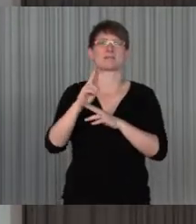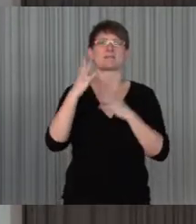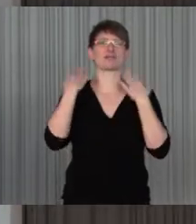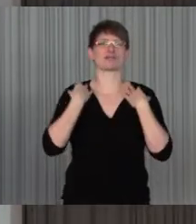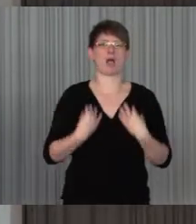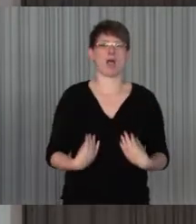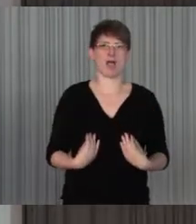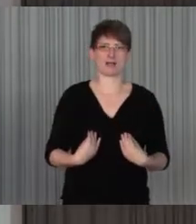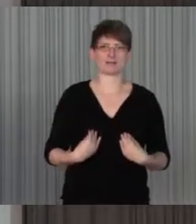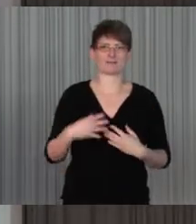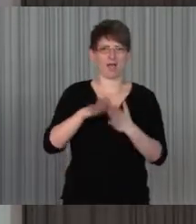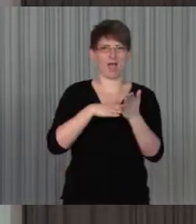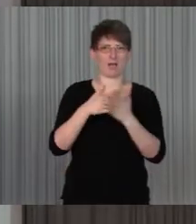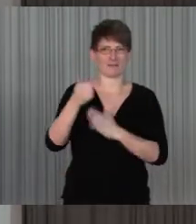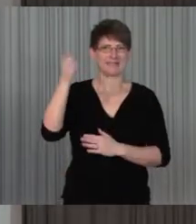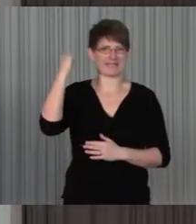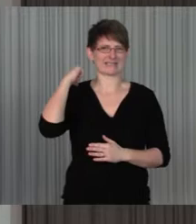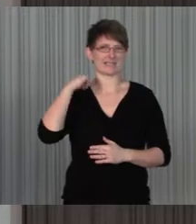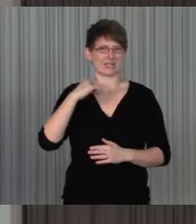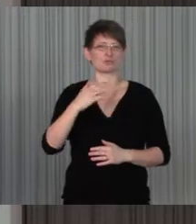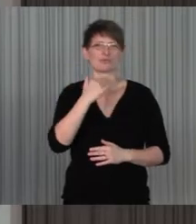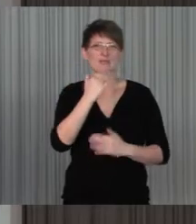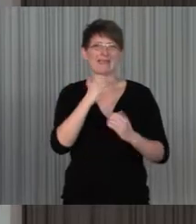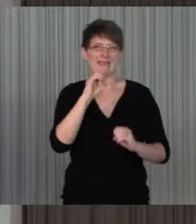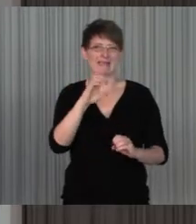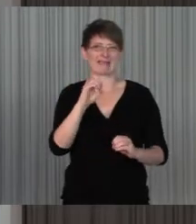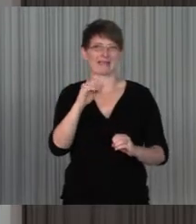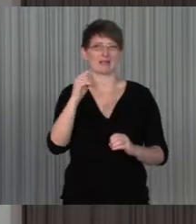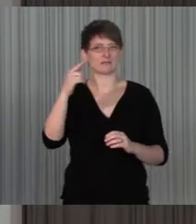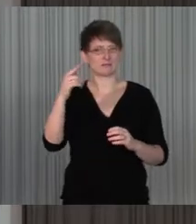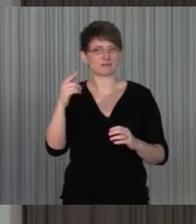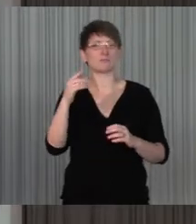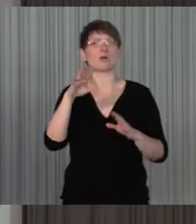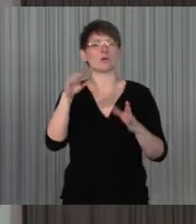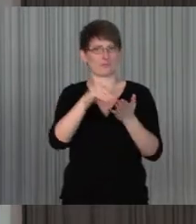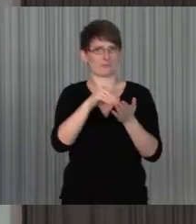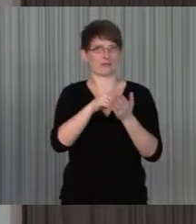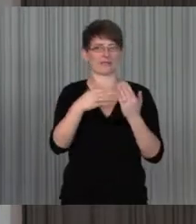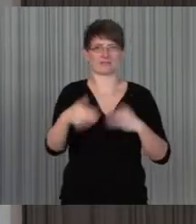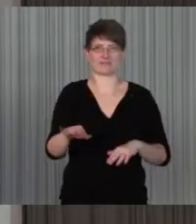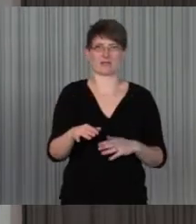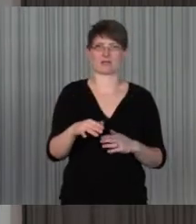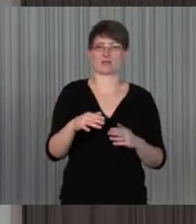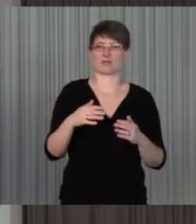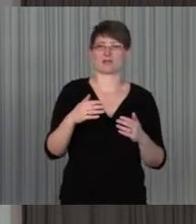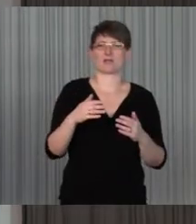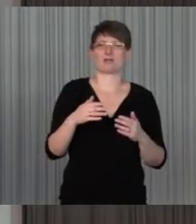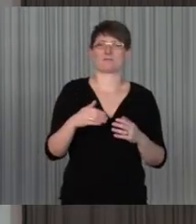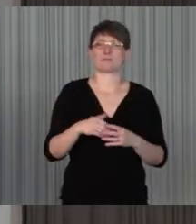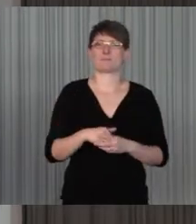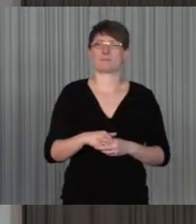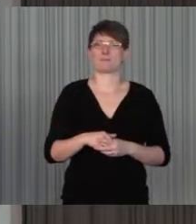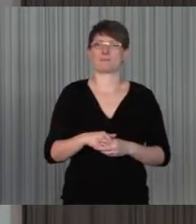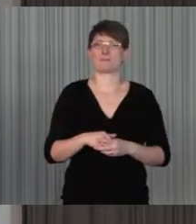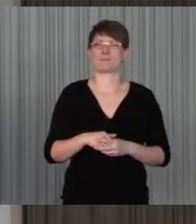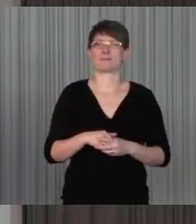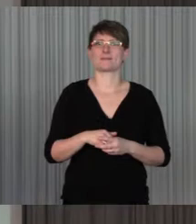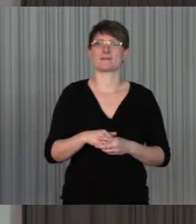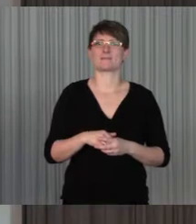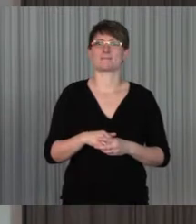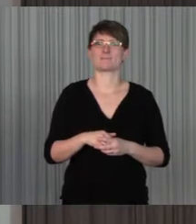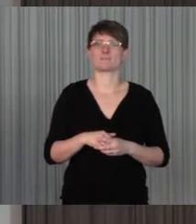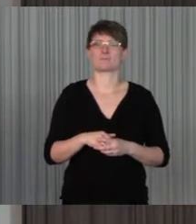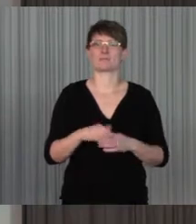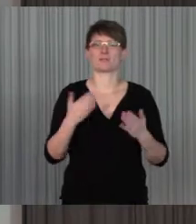Schalen, Schalen, das hat ja Frau Zorn gestern schon erklärt, sie haben auch relativ am Anfang zum Beispiel ein Barrieren des Abends Content